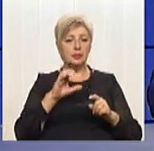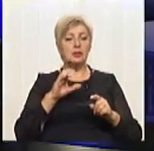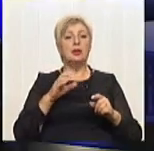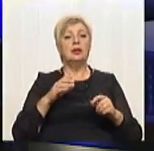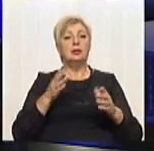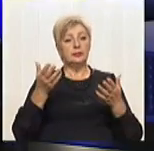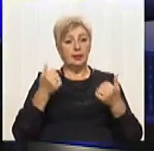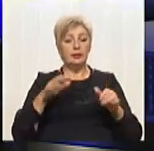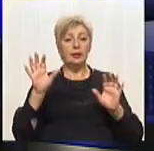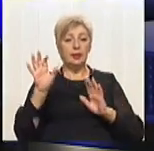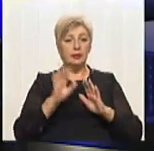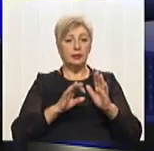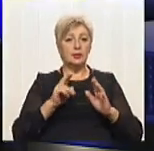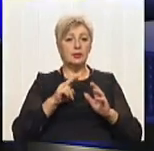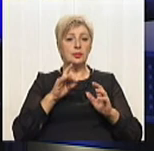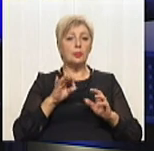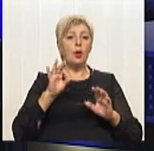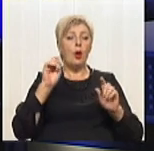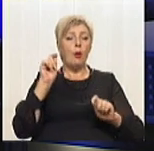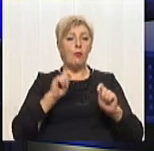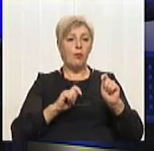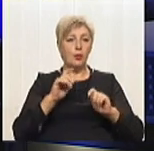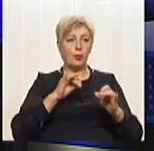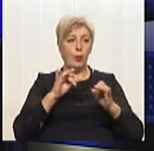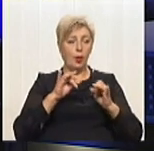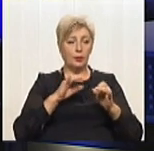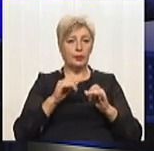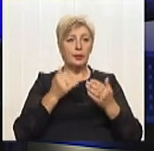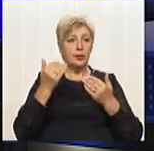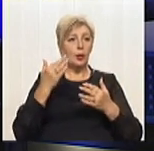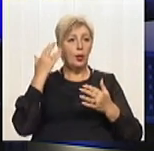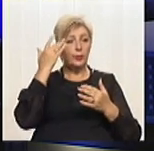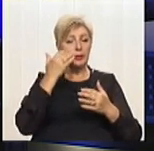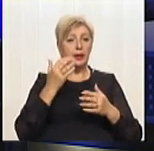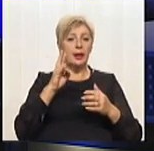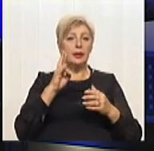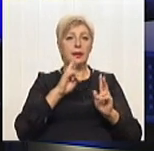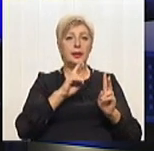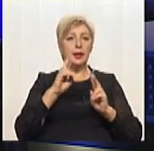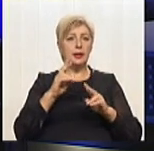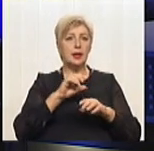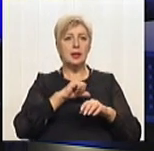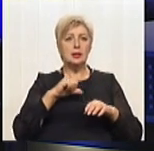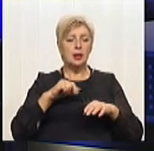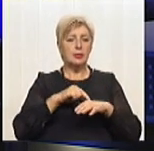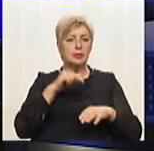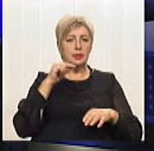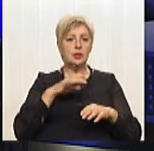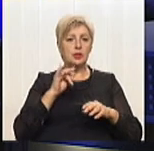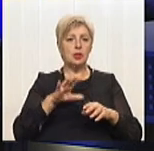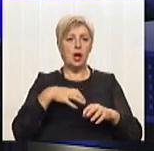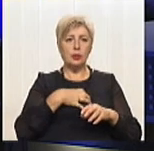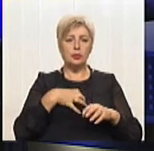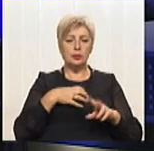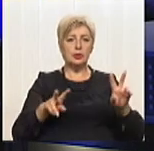Давайте одразу про форум поговоримо декілька слів, його мета і які найгостріші і найактуальніші теми